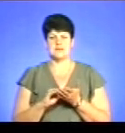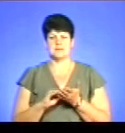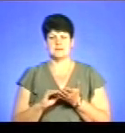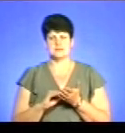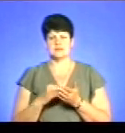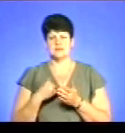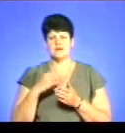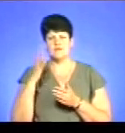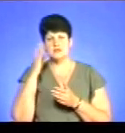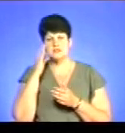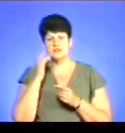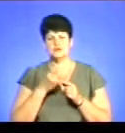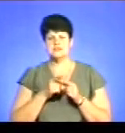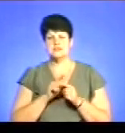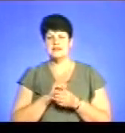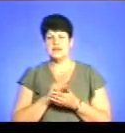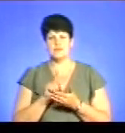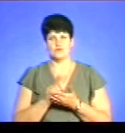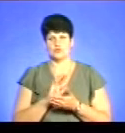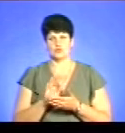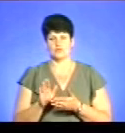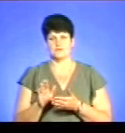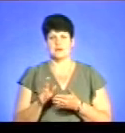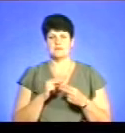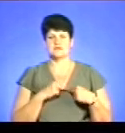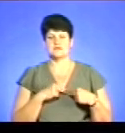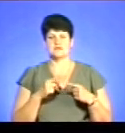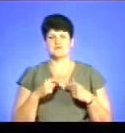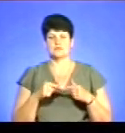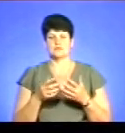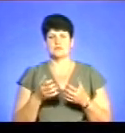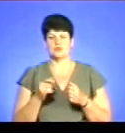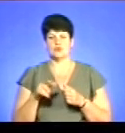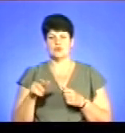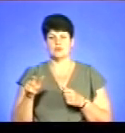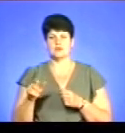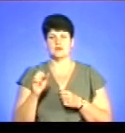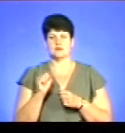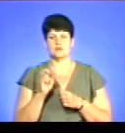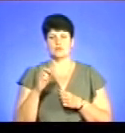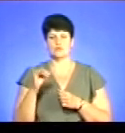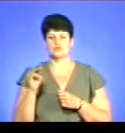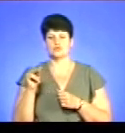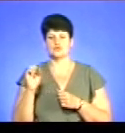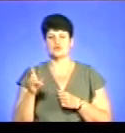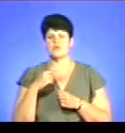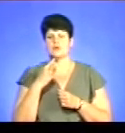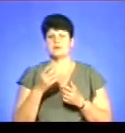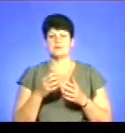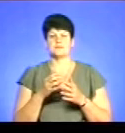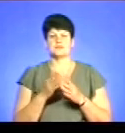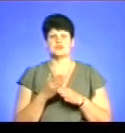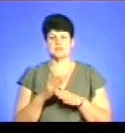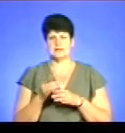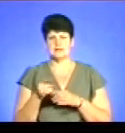вважаю, що це не повинно бути. Працівник відділу прийому громадян Андрій Бойчук каже, частина тернополян, які